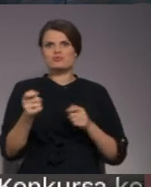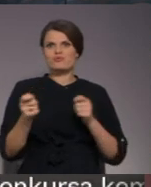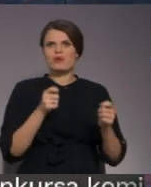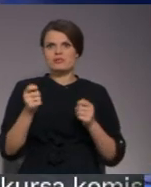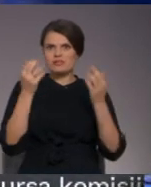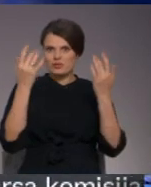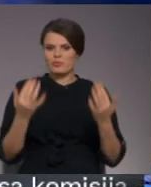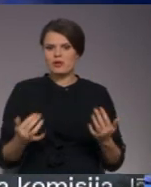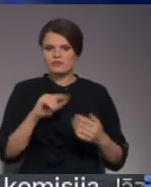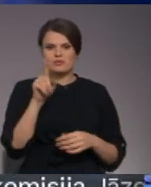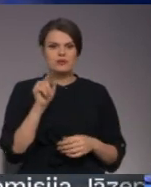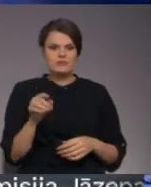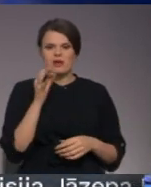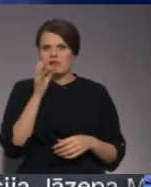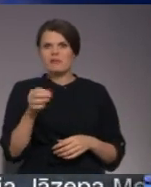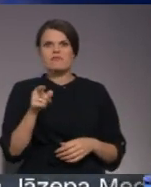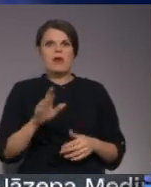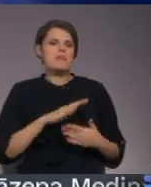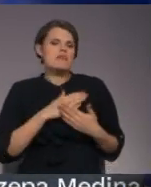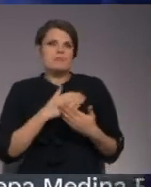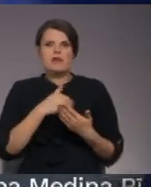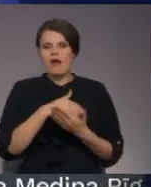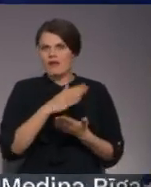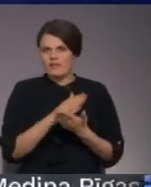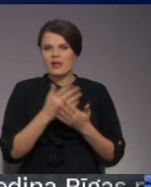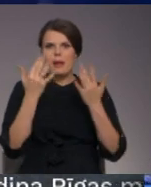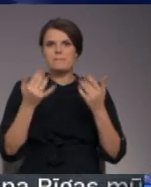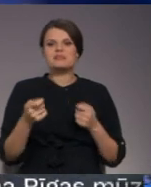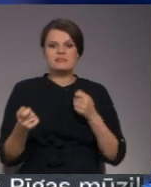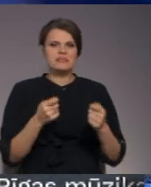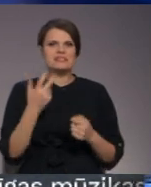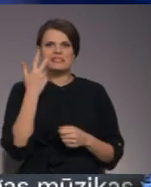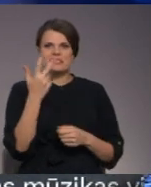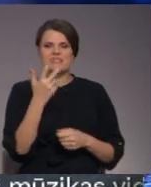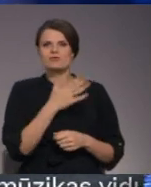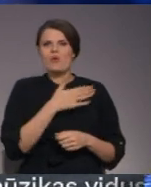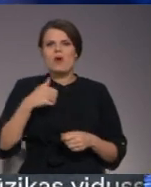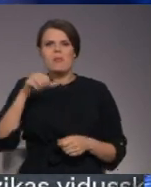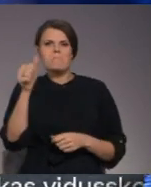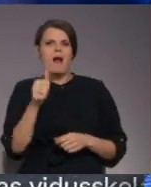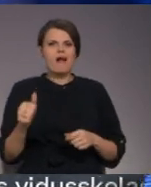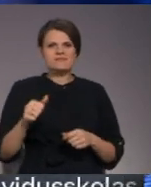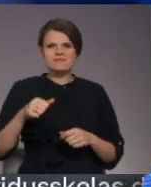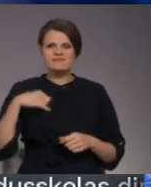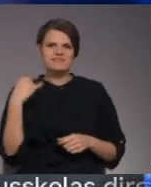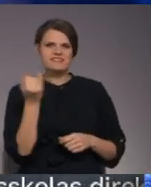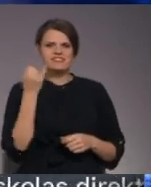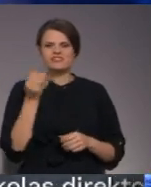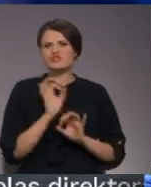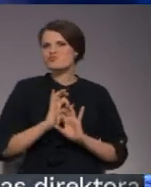Aina, šī ir mana mīļākā sadaļa. Ceremonija vadīs trīs ārkārtīgi artistiski, azartiski un